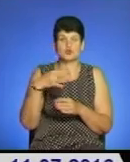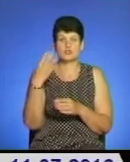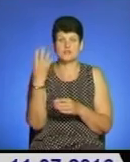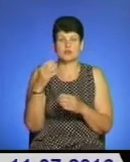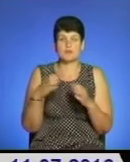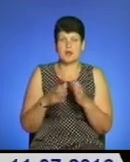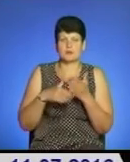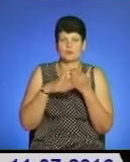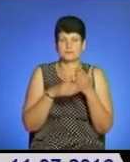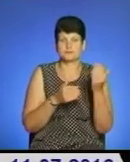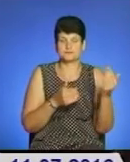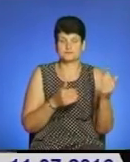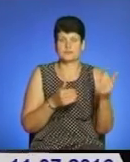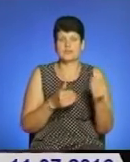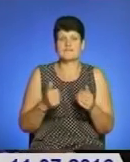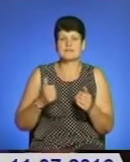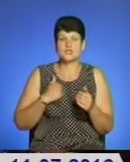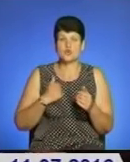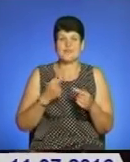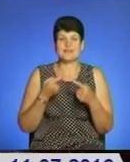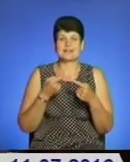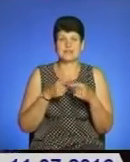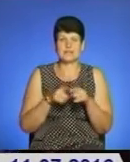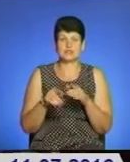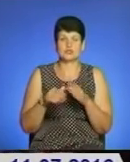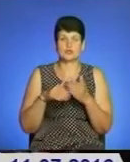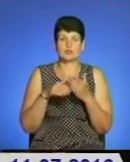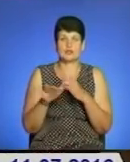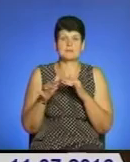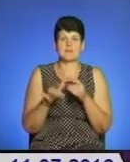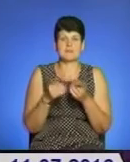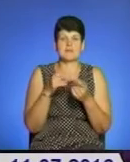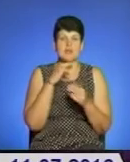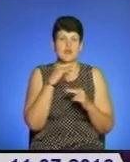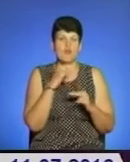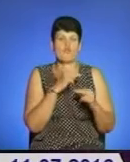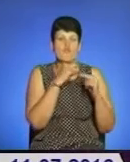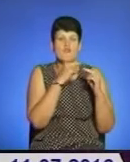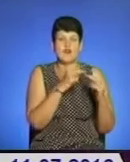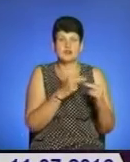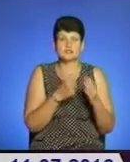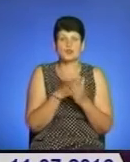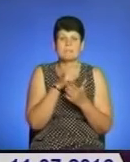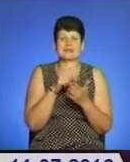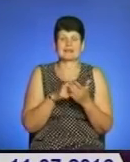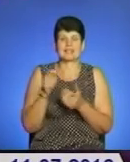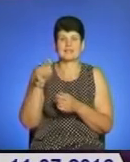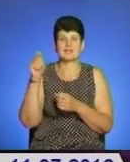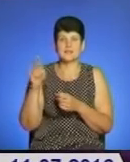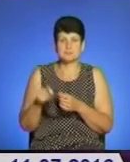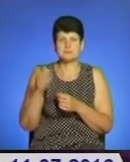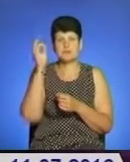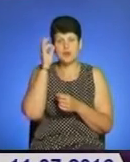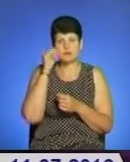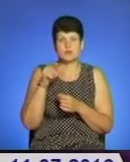волонтерам БРДМ. Військова техніка виконувала місію привертання уваги відвідувачів фестивалю до питань війни. Нагадувала